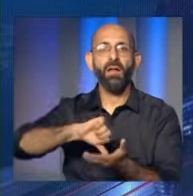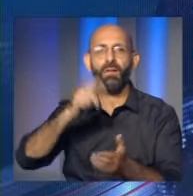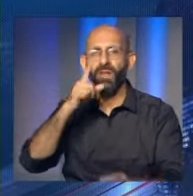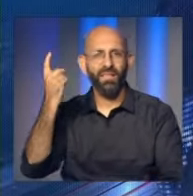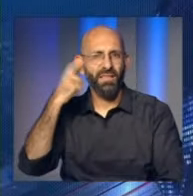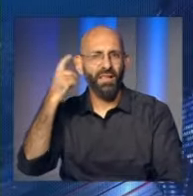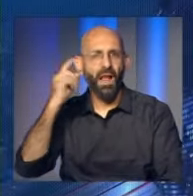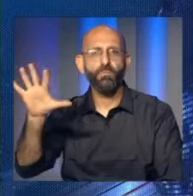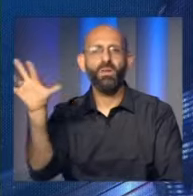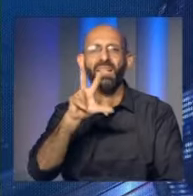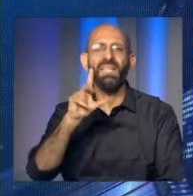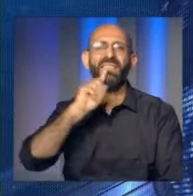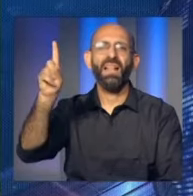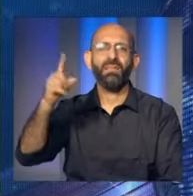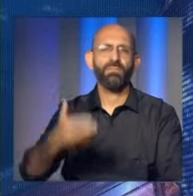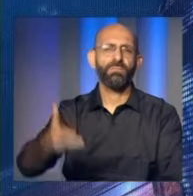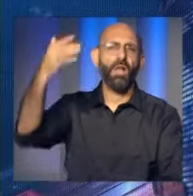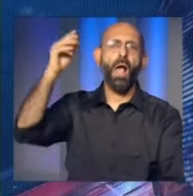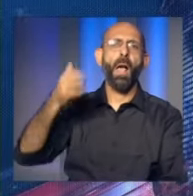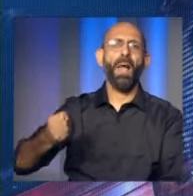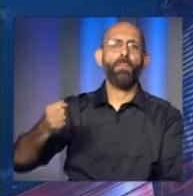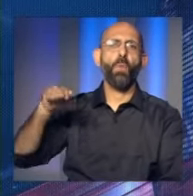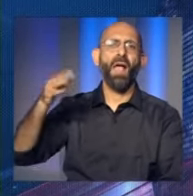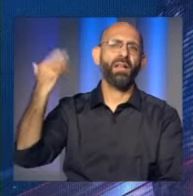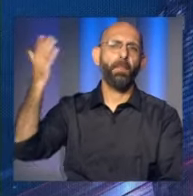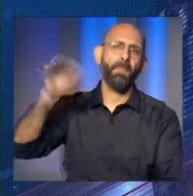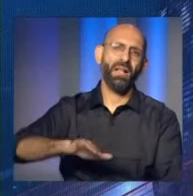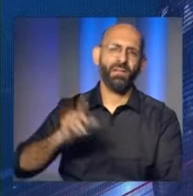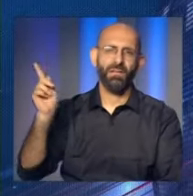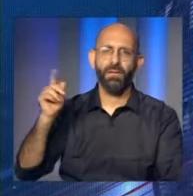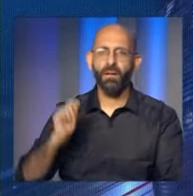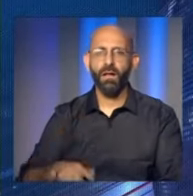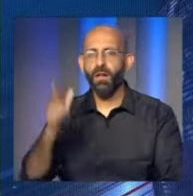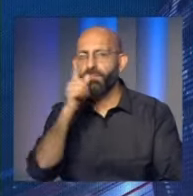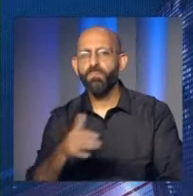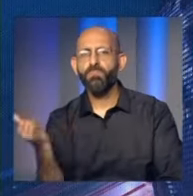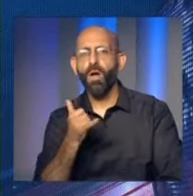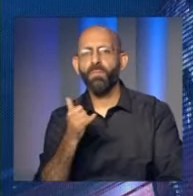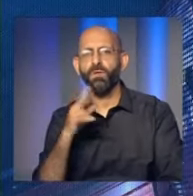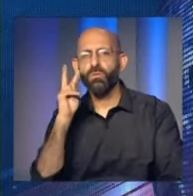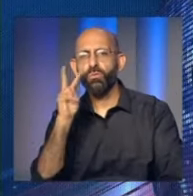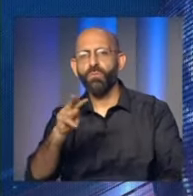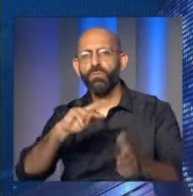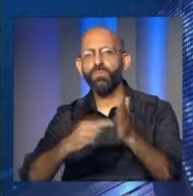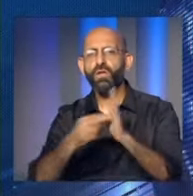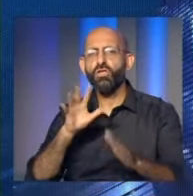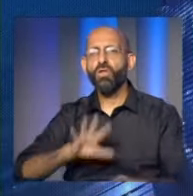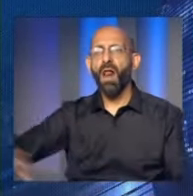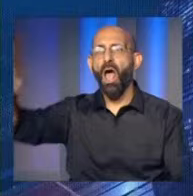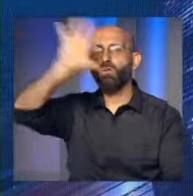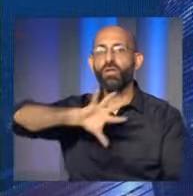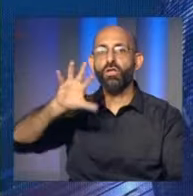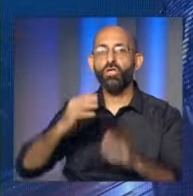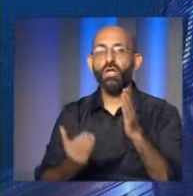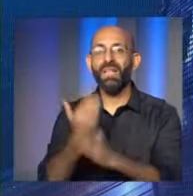الإيراني بمناسبة ذكرى الخامسة والثلاثين لوفاة الإمام الخميني إن طفان الأقصى حصل في اللحظة المناسبة وأن من